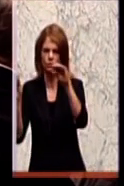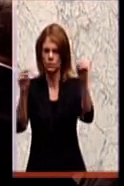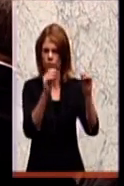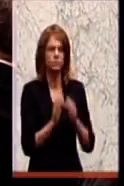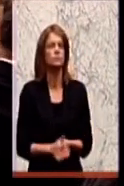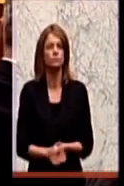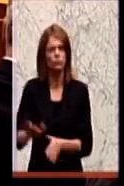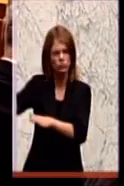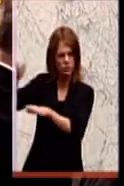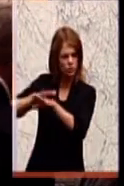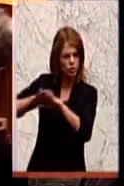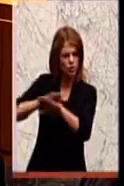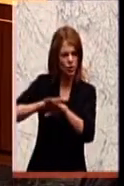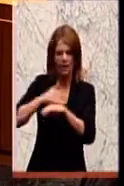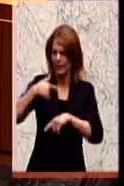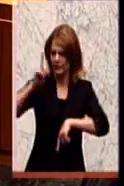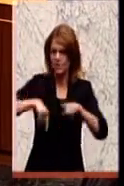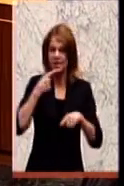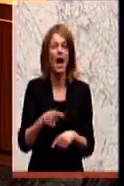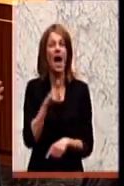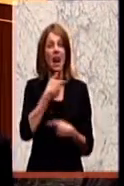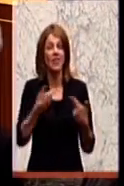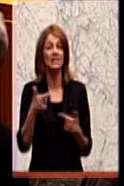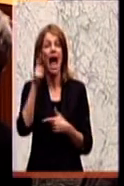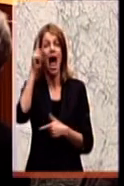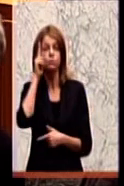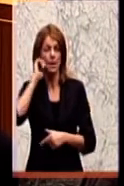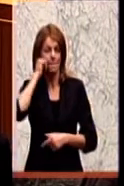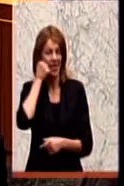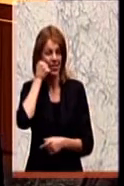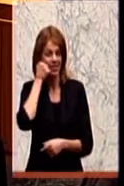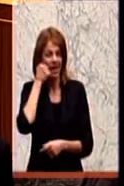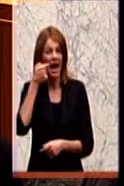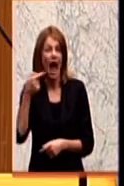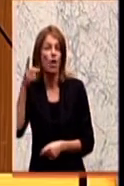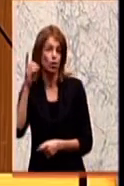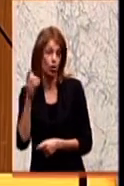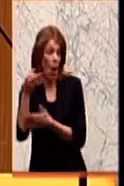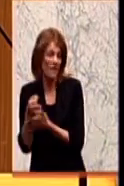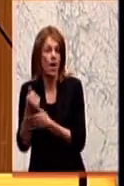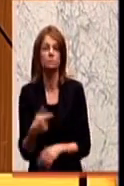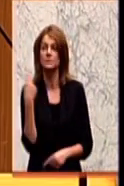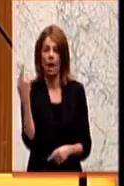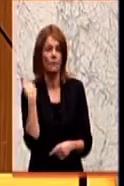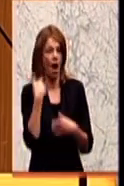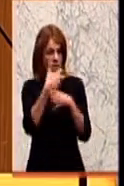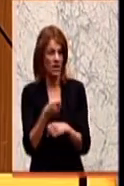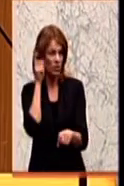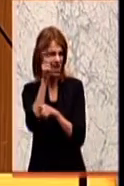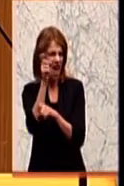Entschuldigung, den Versprecher. Landeshauptmann Gerhard Dörfler hat Verfassungsklage eingebracht gegen dieses